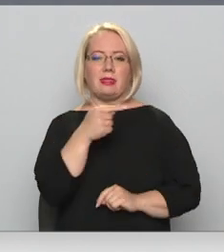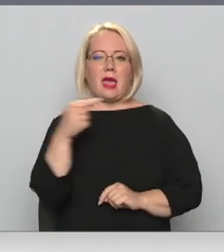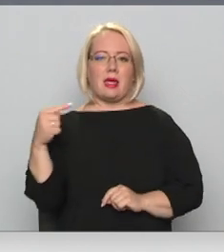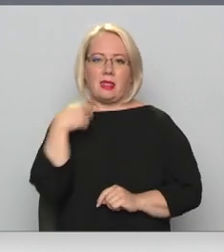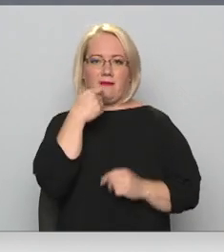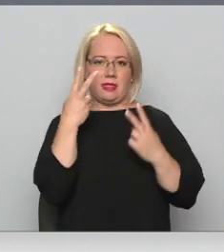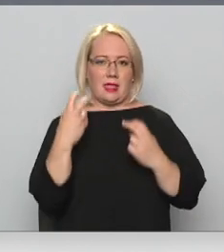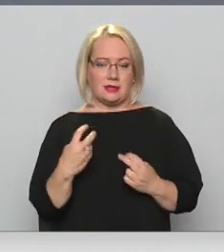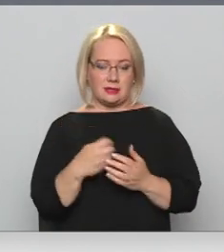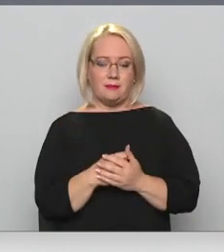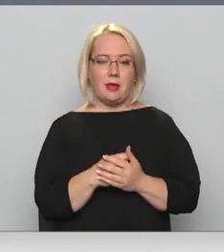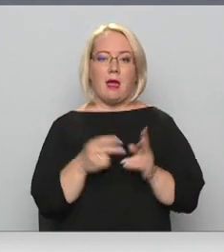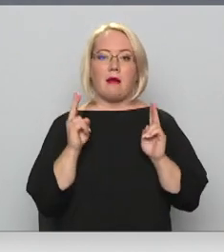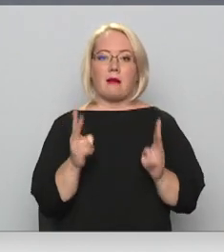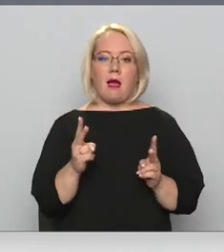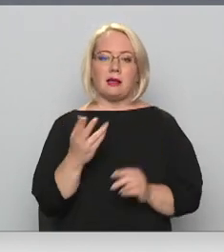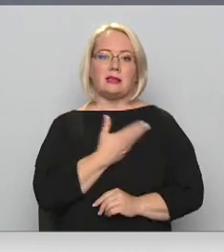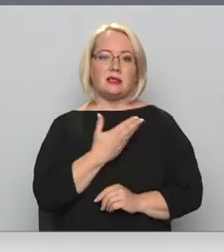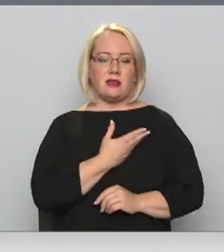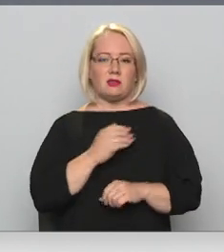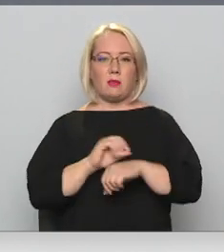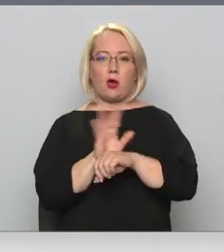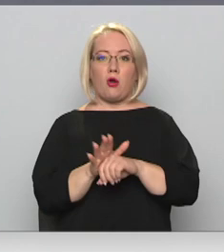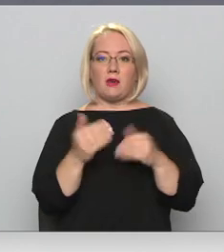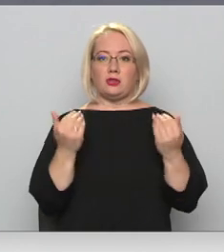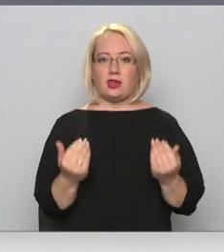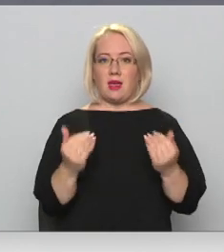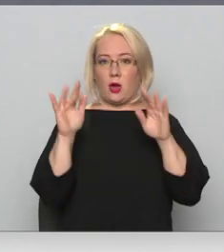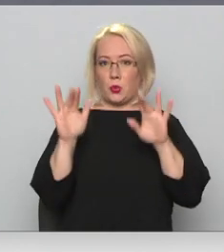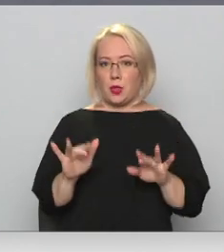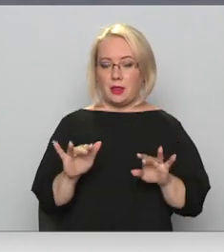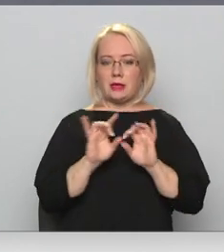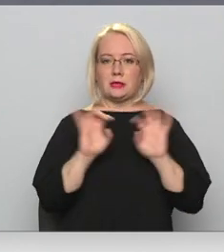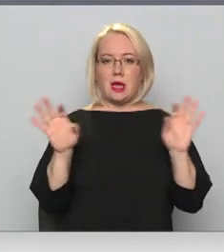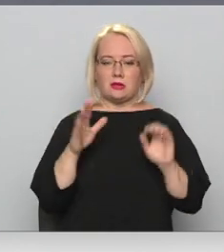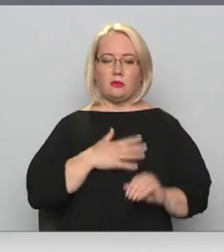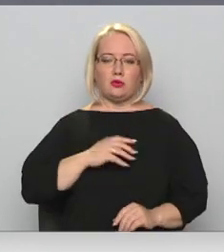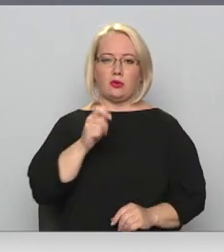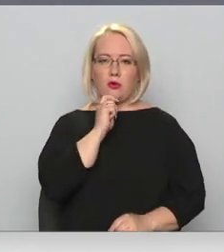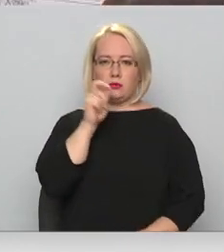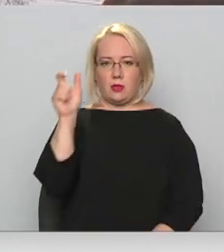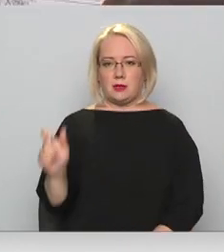rezultātu. Par to, kā sadzīvosim ar COVID-19 šoruden, vairāk stāsta Iļja Kozins.